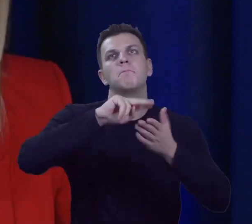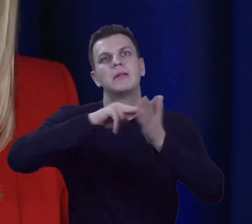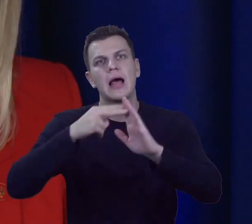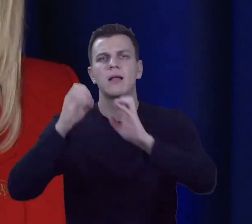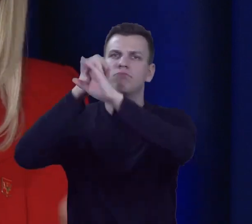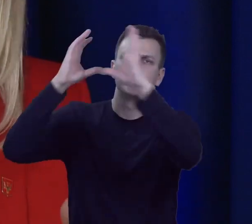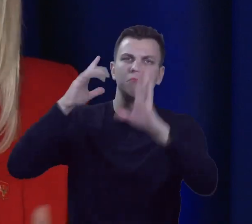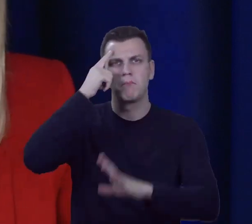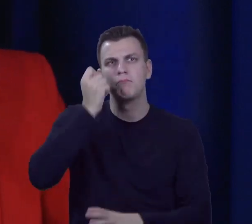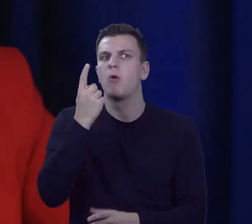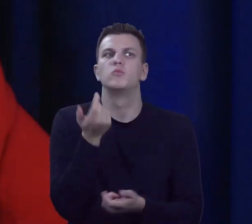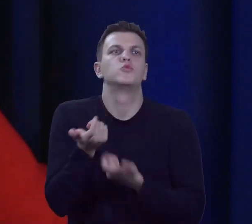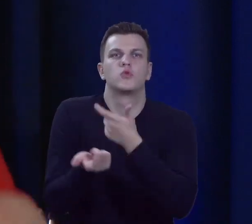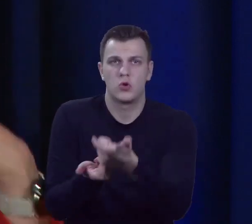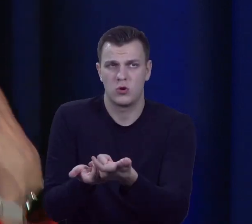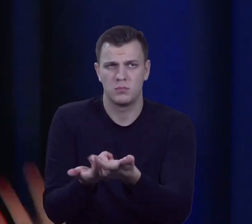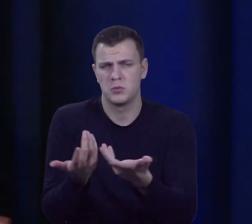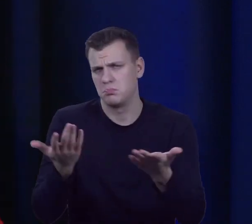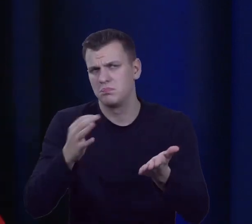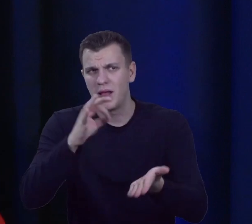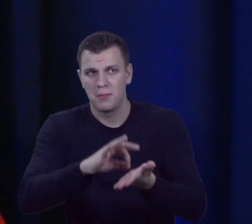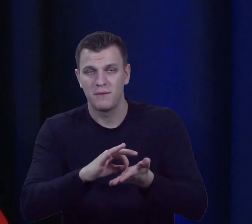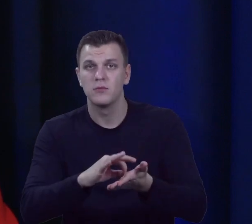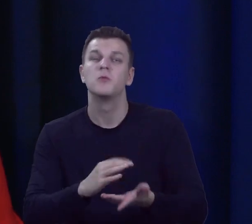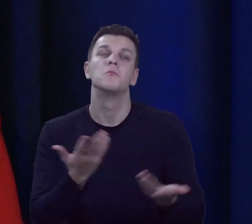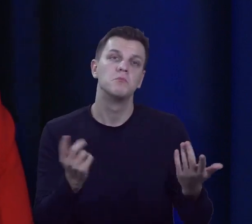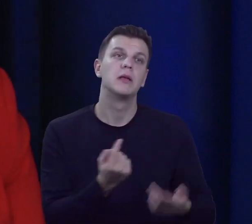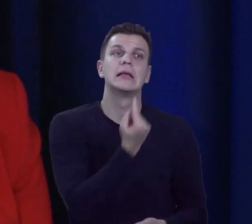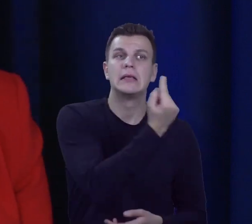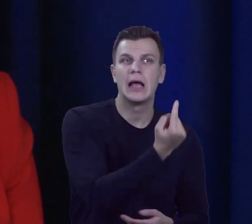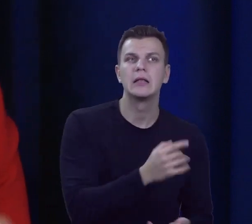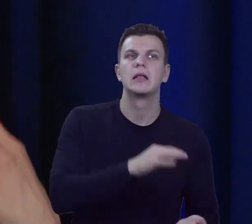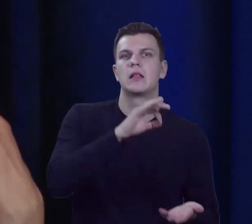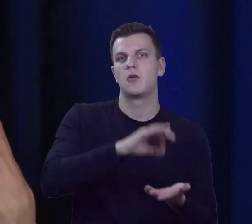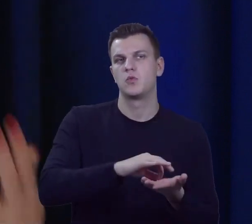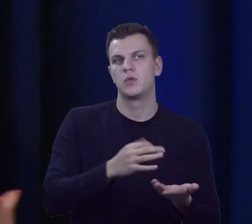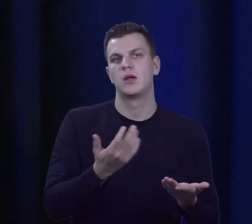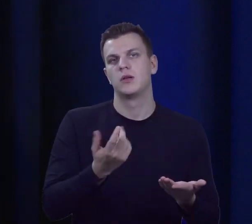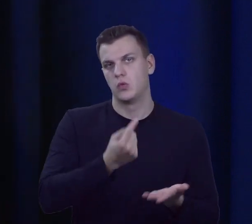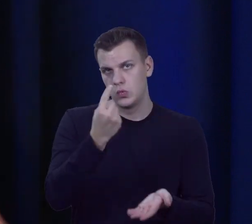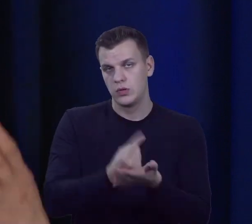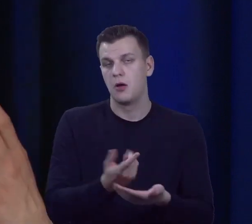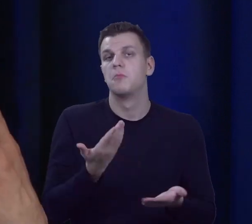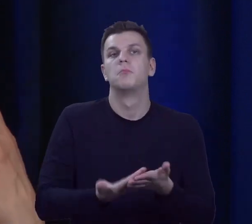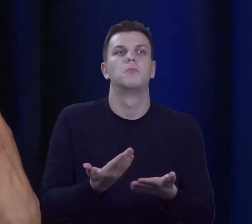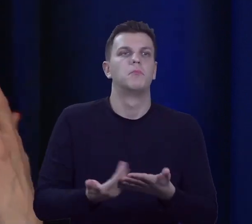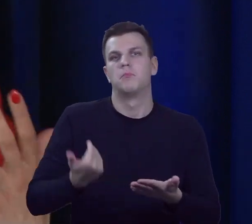zrobić, bo nie można wątpić, że nie. Jednemu się udało w pewnym momencie, że był okres, kiedy